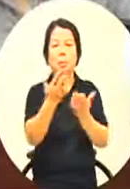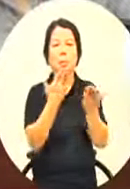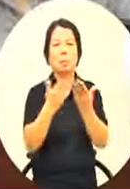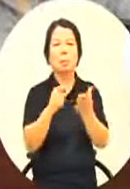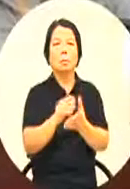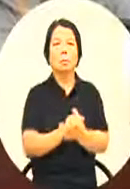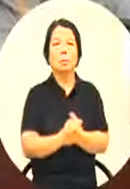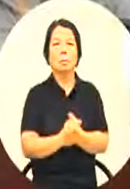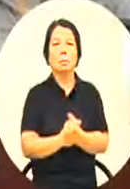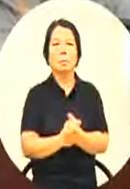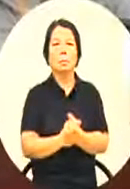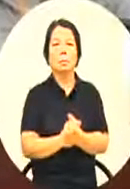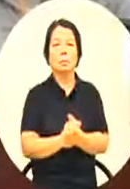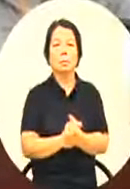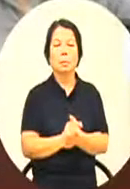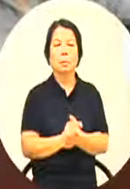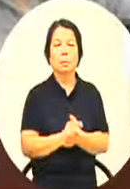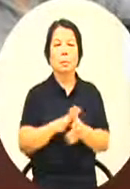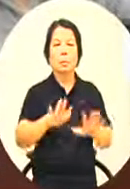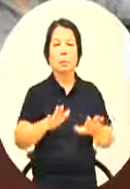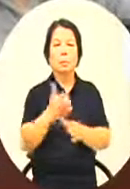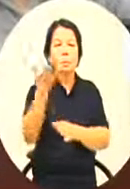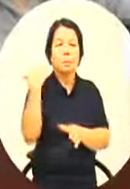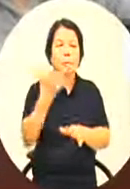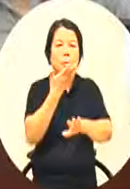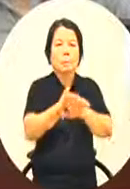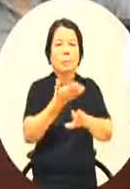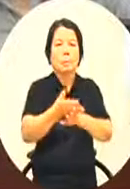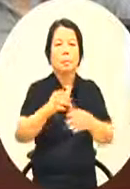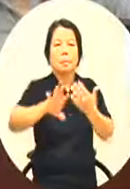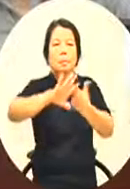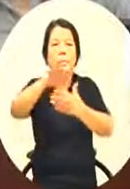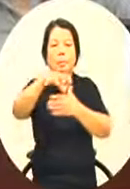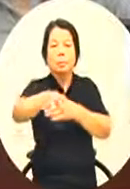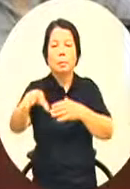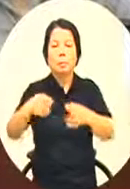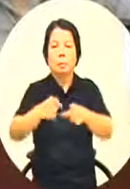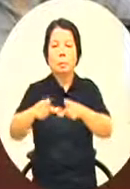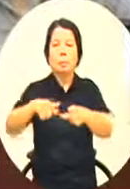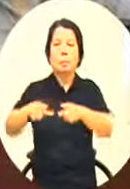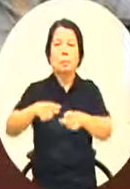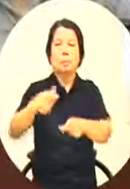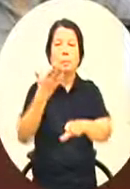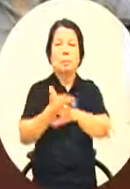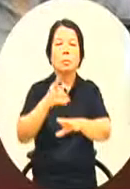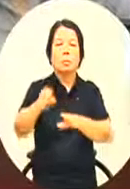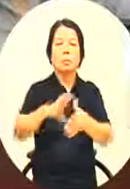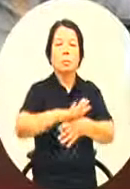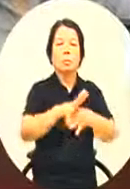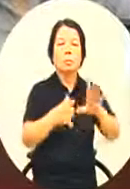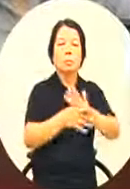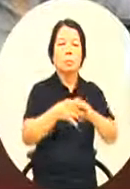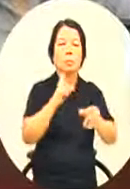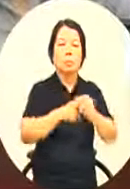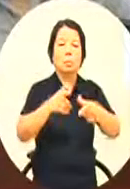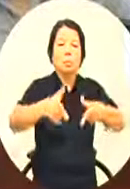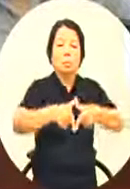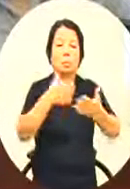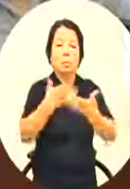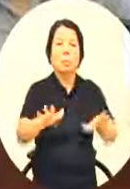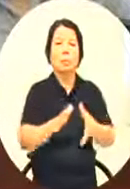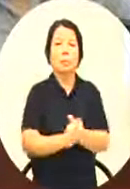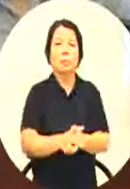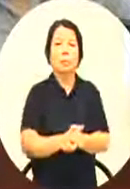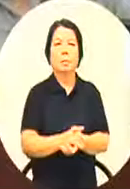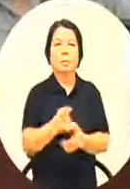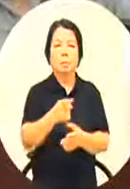那之前的几届呢其实也有放在我们城市的其他的公园的角落包含文化中心也很多我想这个